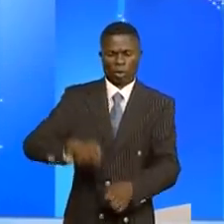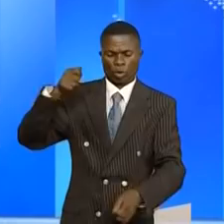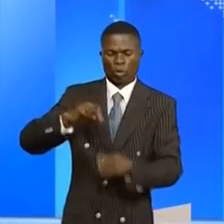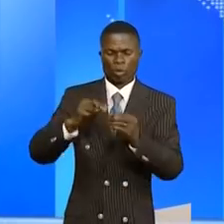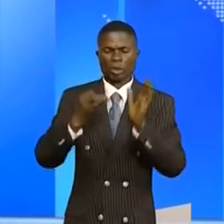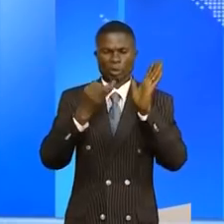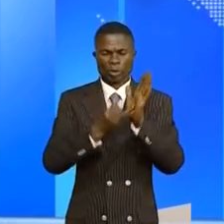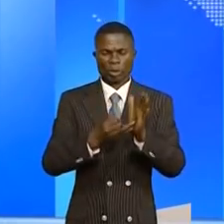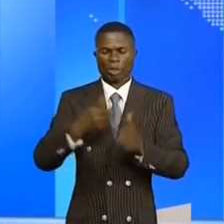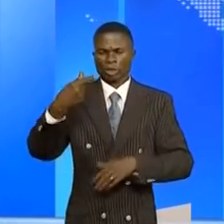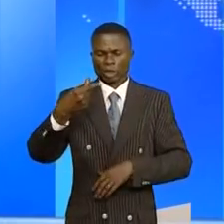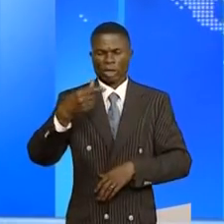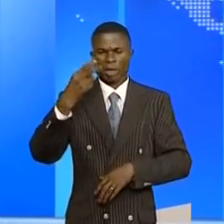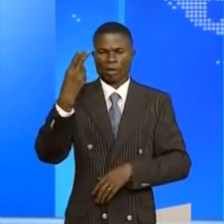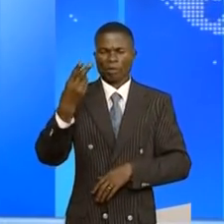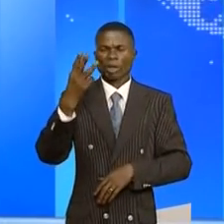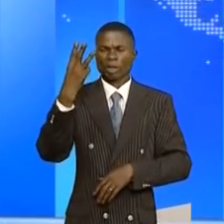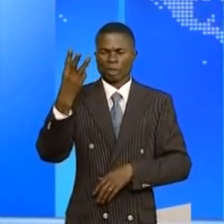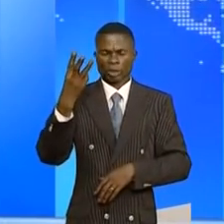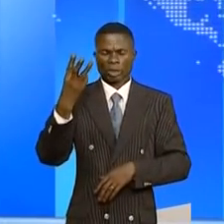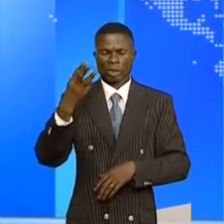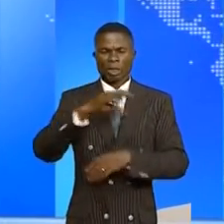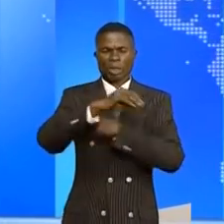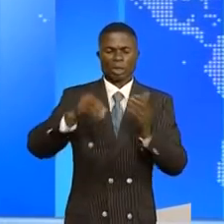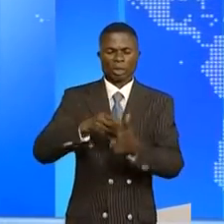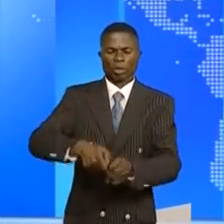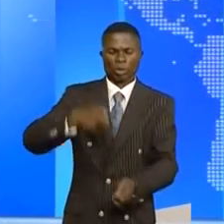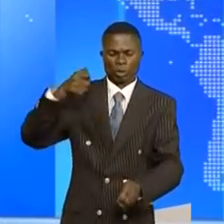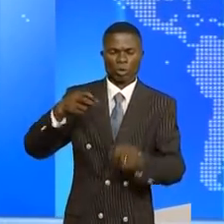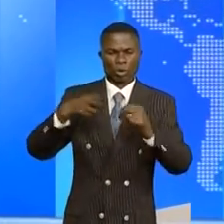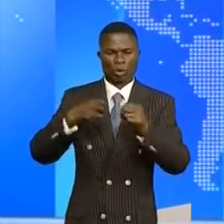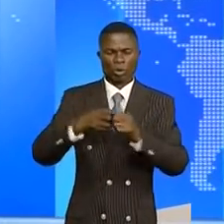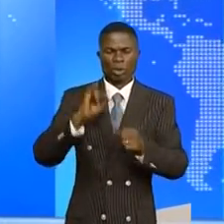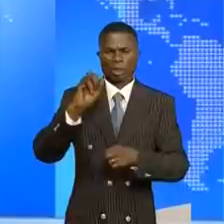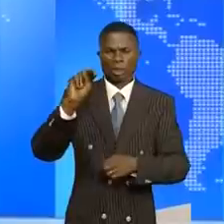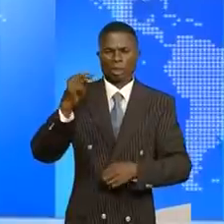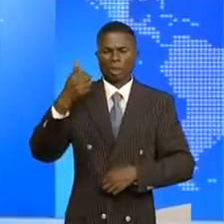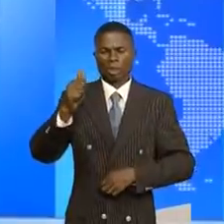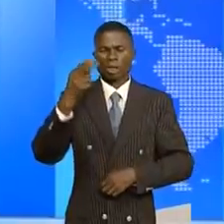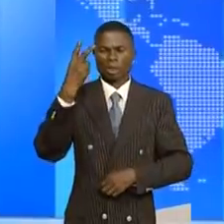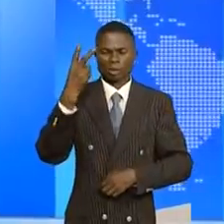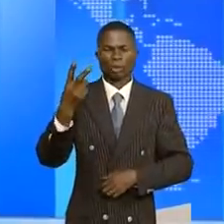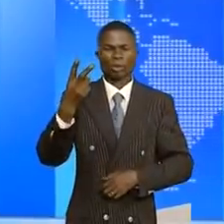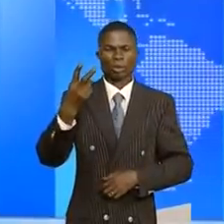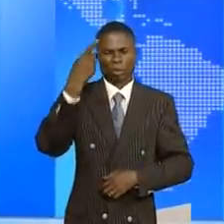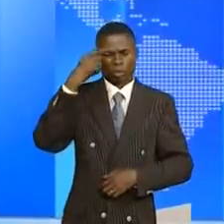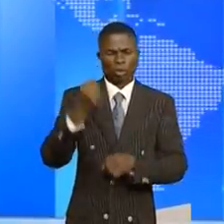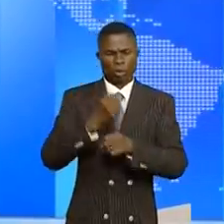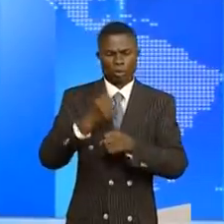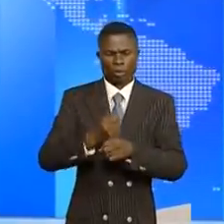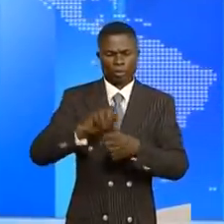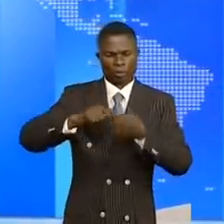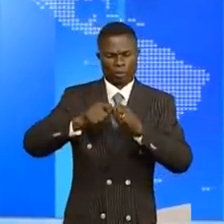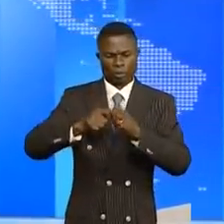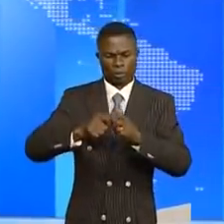G27, numéro 3, G23 de la centrale hydroélectrique Dinga 2 pour travaux des